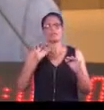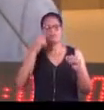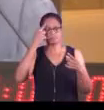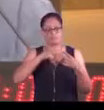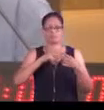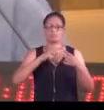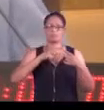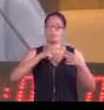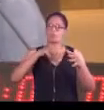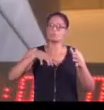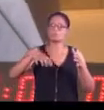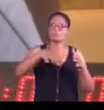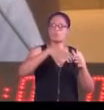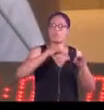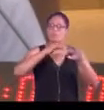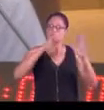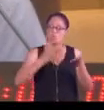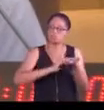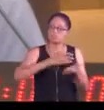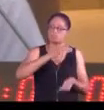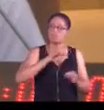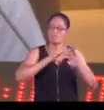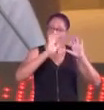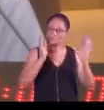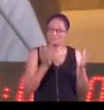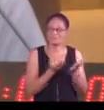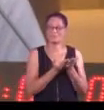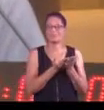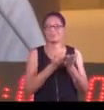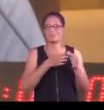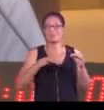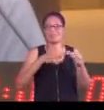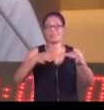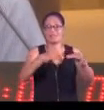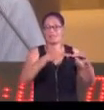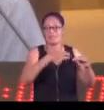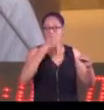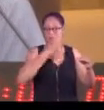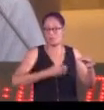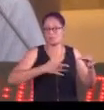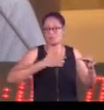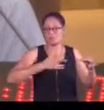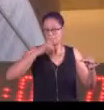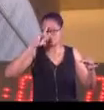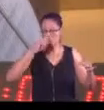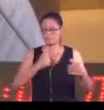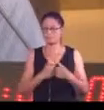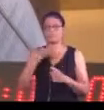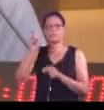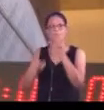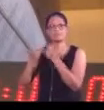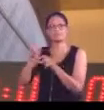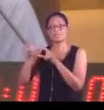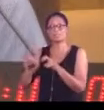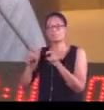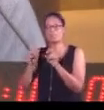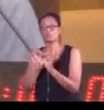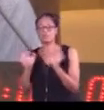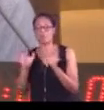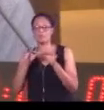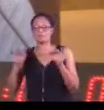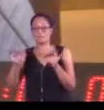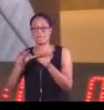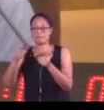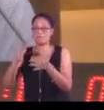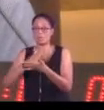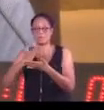puisque c'est le moyen qui a été trouvé pour permettre à des agriculteurs sans terre, mais qui étaient porteurs